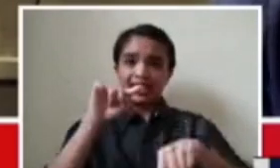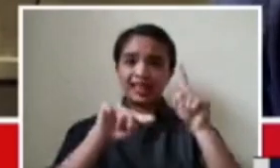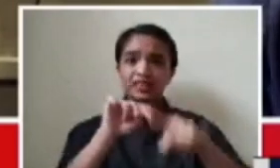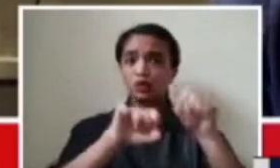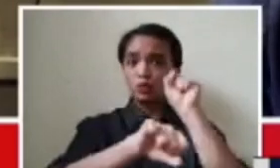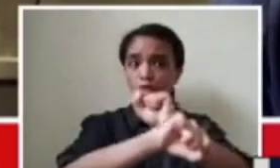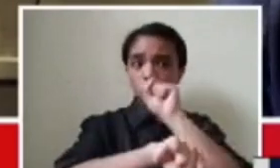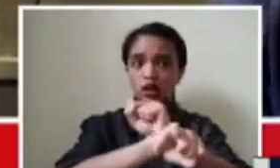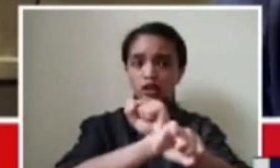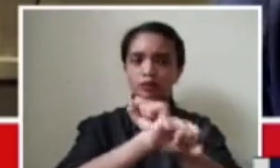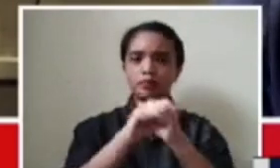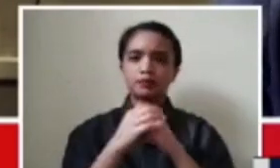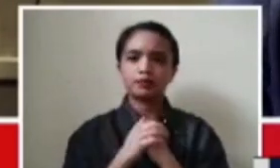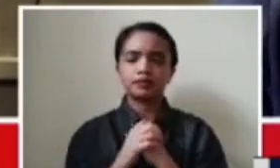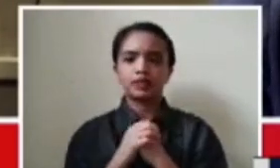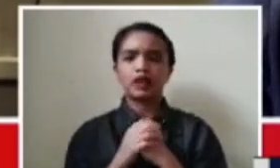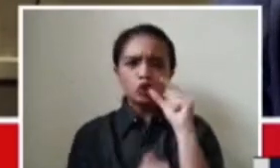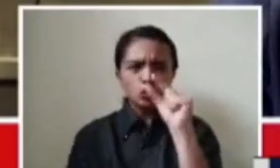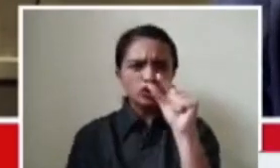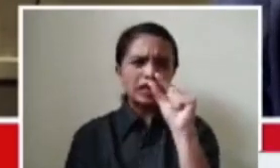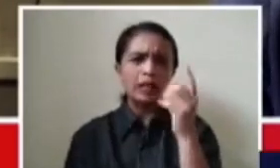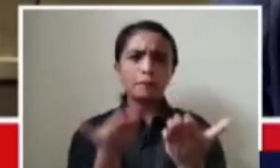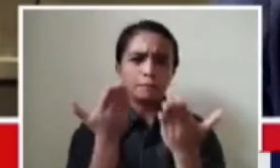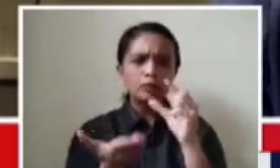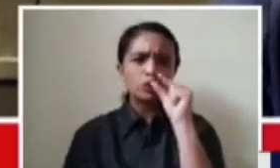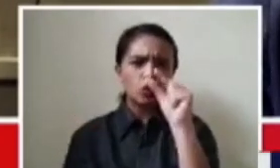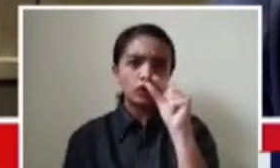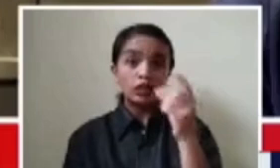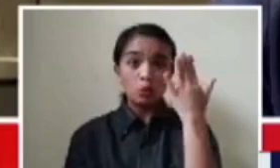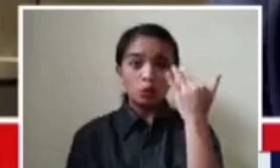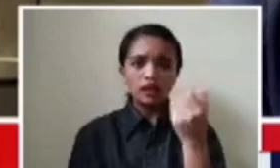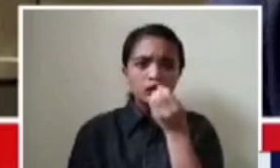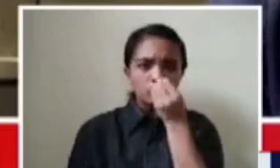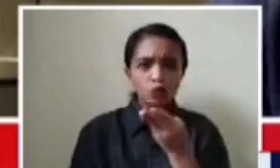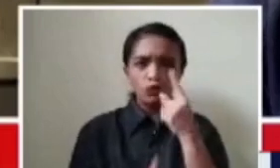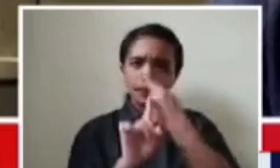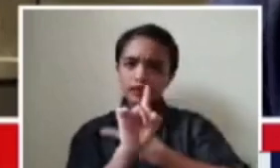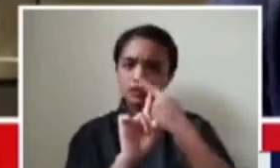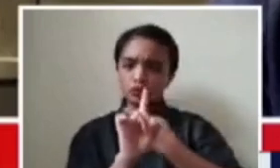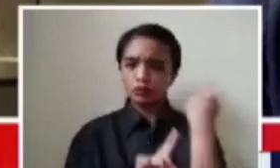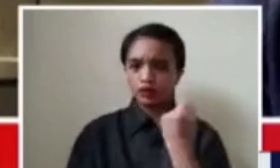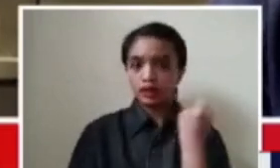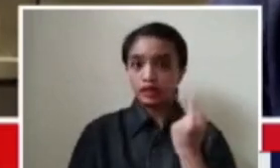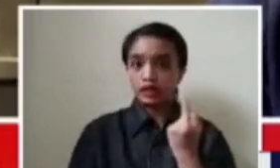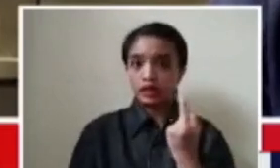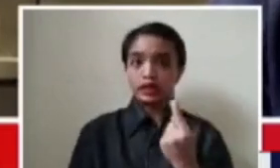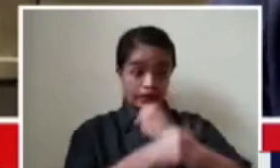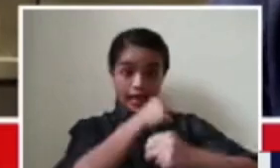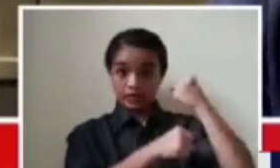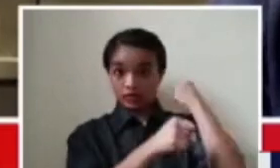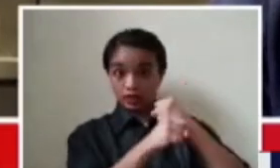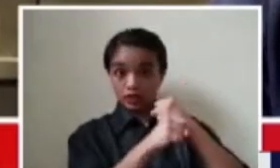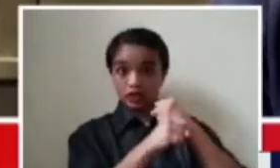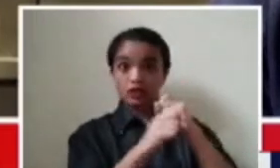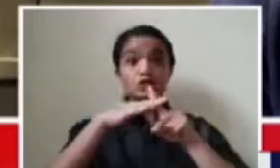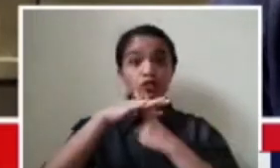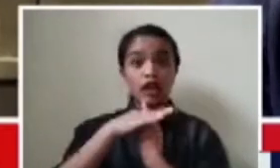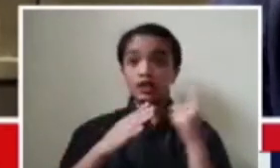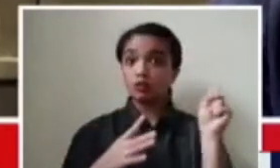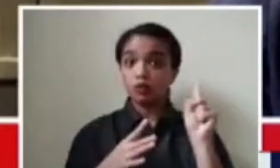magkakaroon siguro ng konting delays pero pipilitin po namin na makuha pa rin yung mga targeted